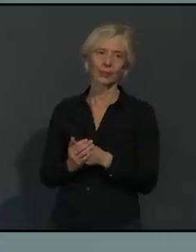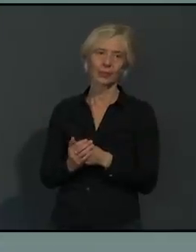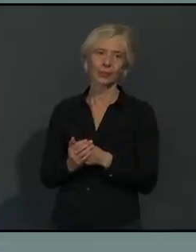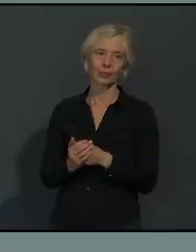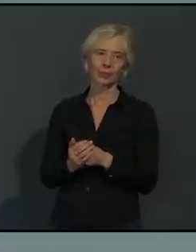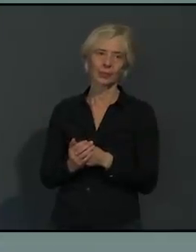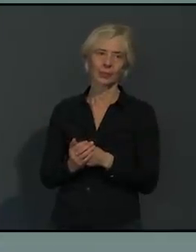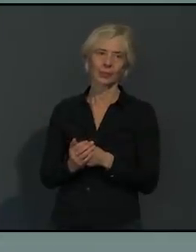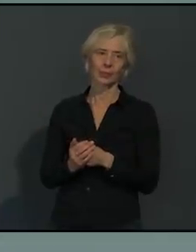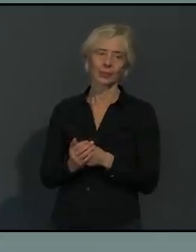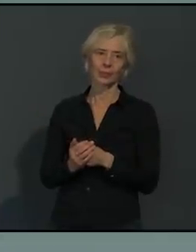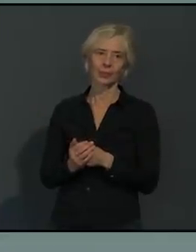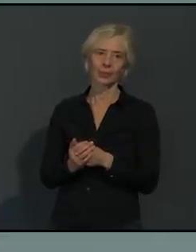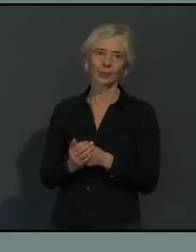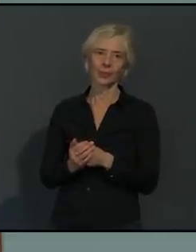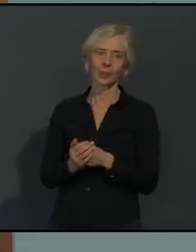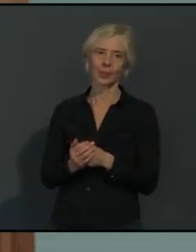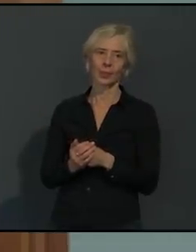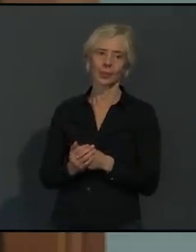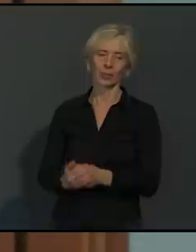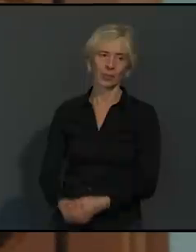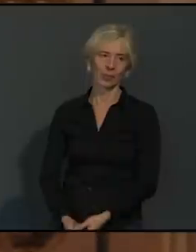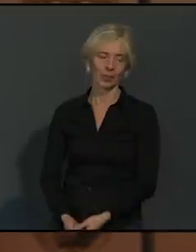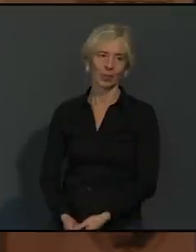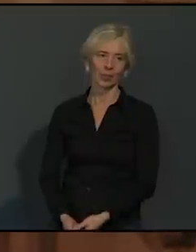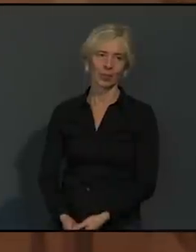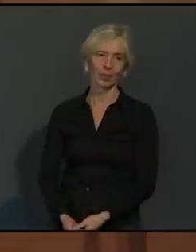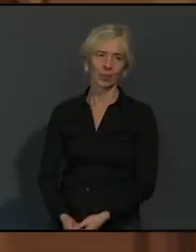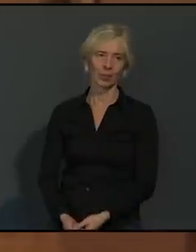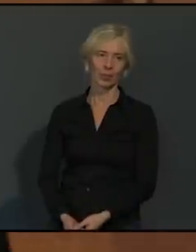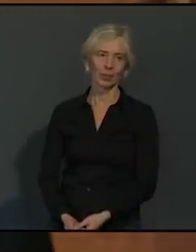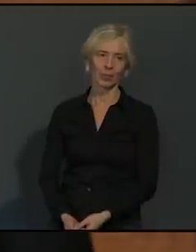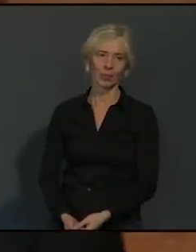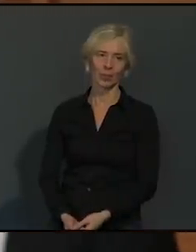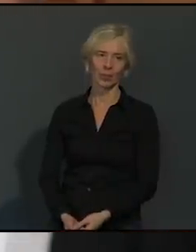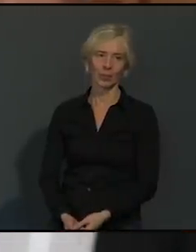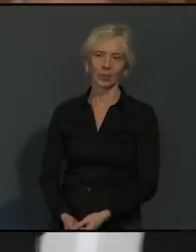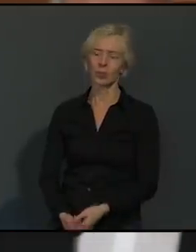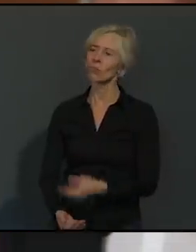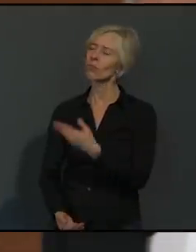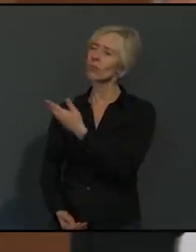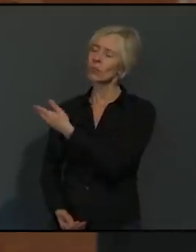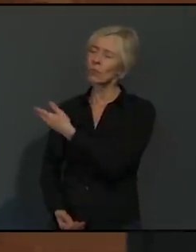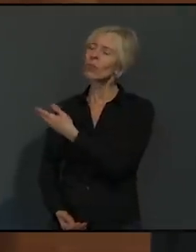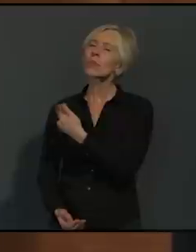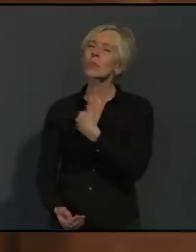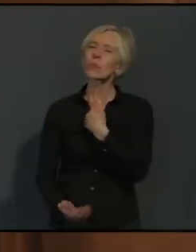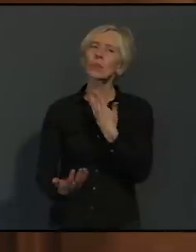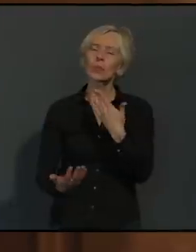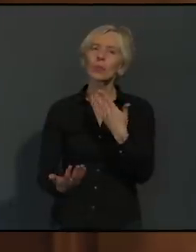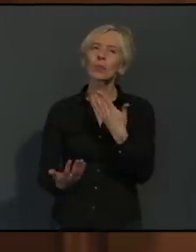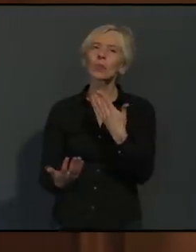Es ist ja auch so, dass man in Ausnahmefällen auch Covid-19-positive Pflegekräfte einsetzen kann, wenn sonst ein